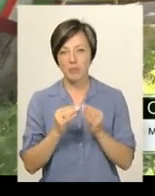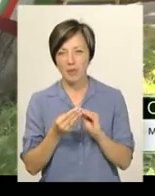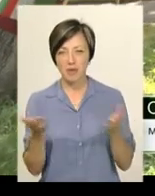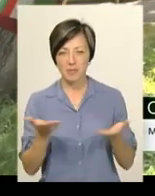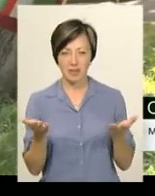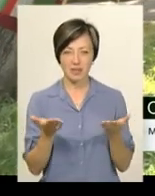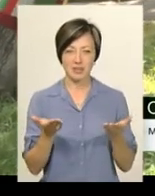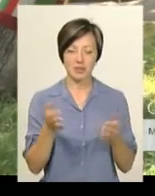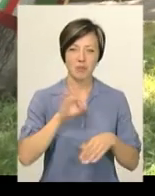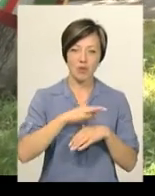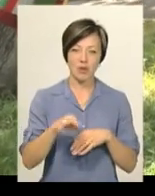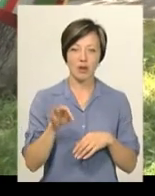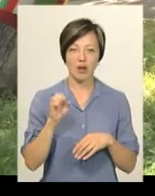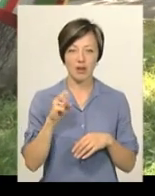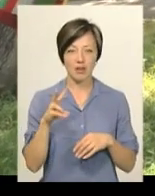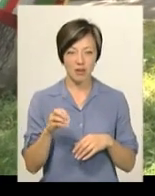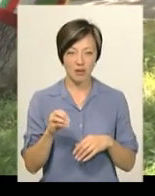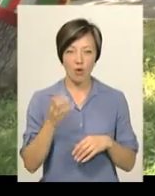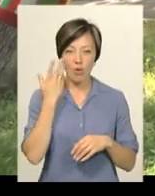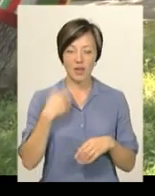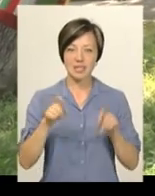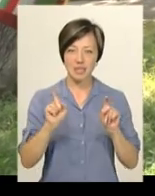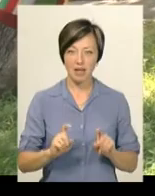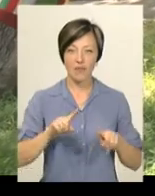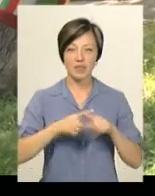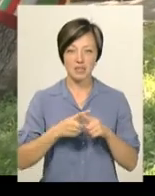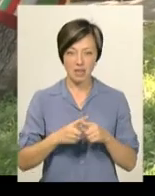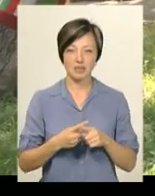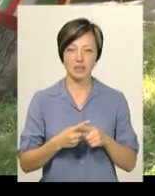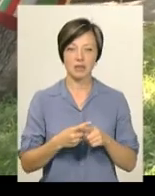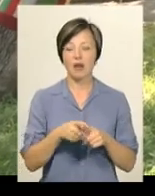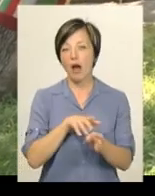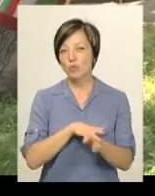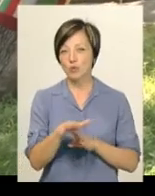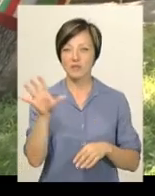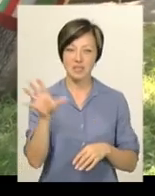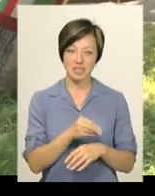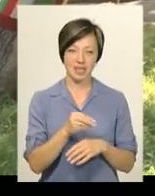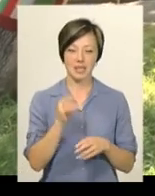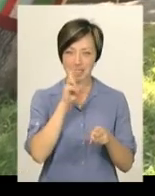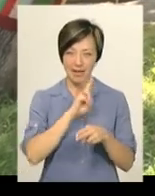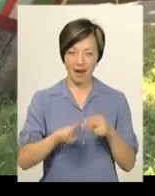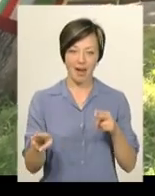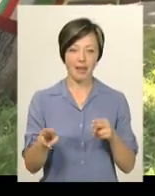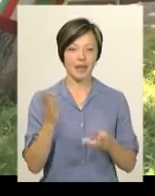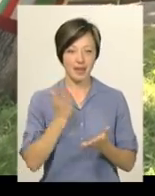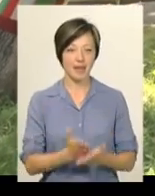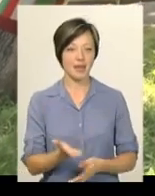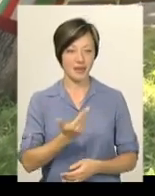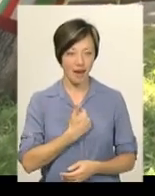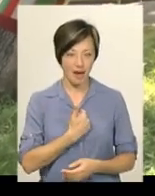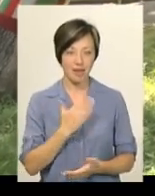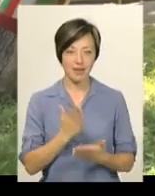боліти, але коли я сідаю в'язати, абсолютно все зникає. От є я,